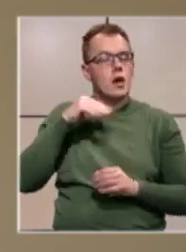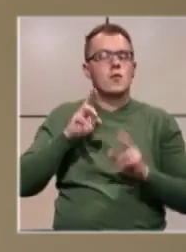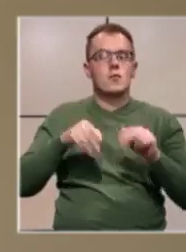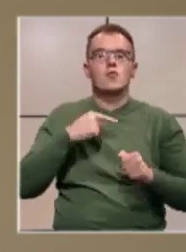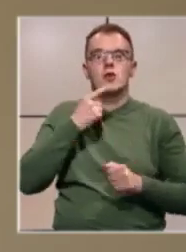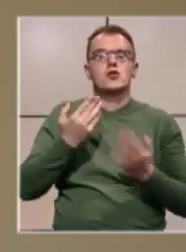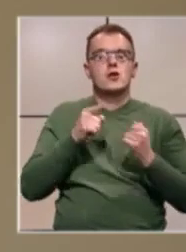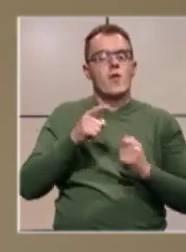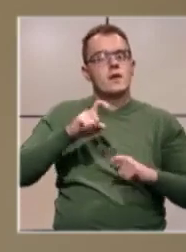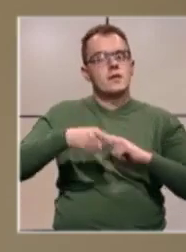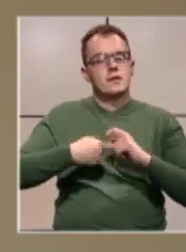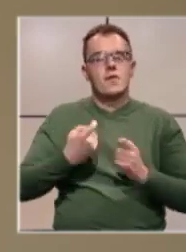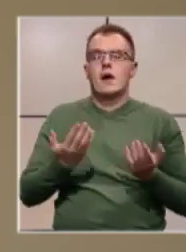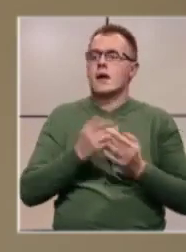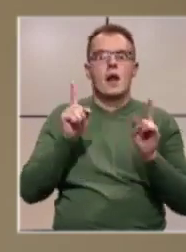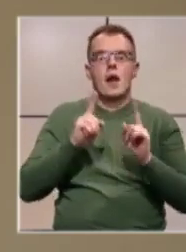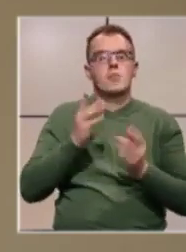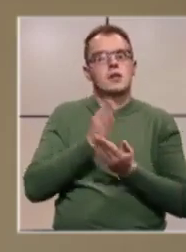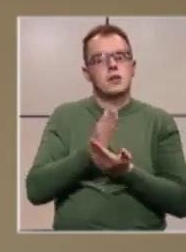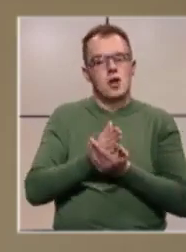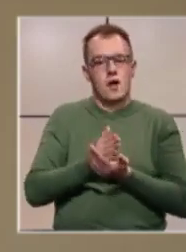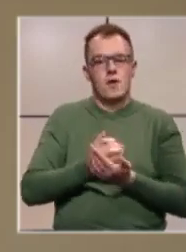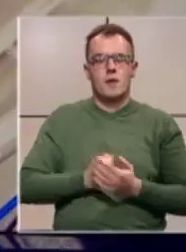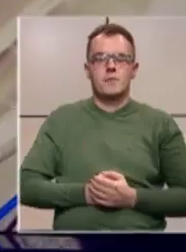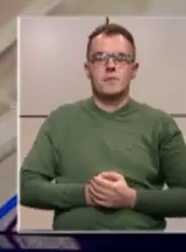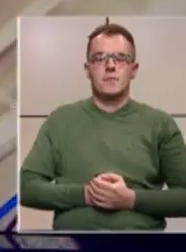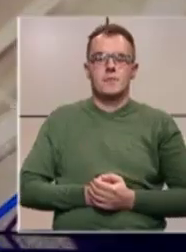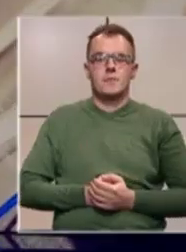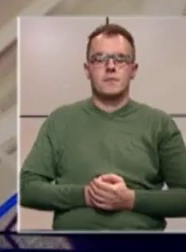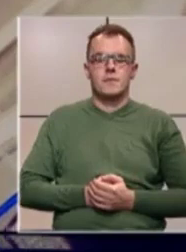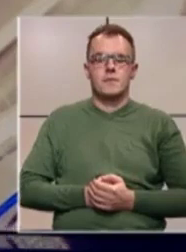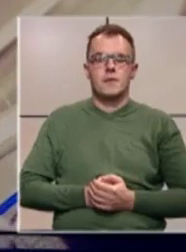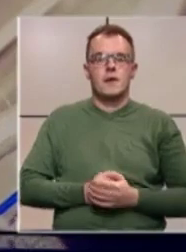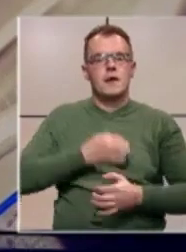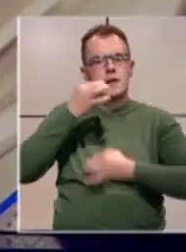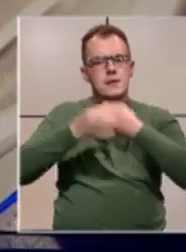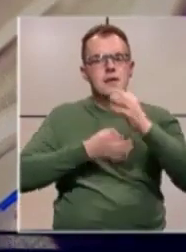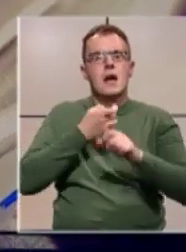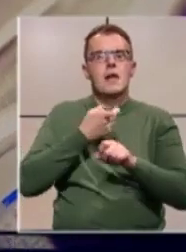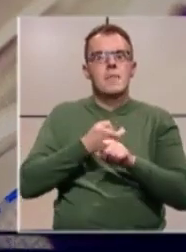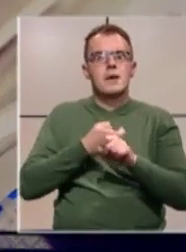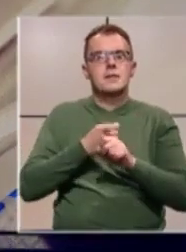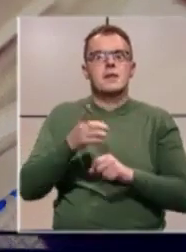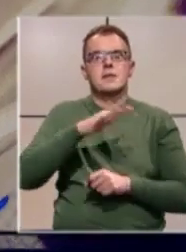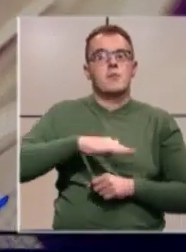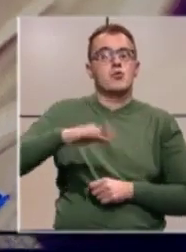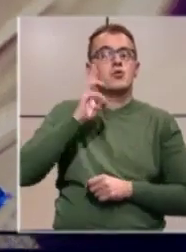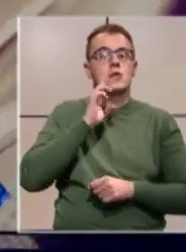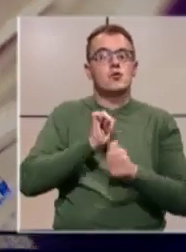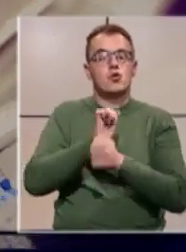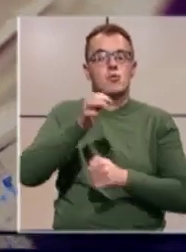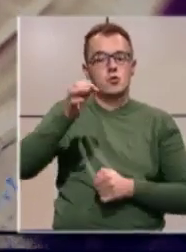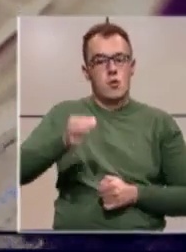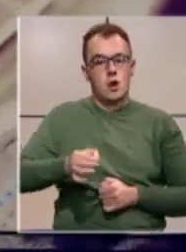možemo reći da se ove stvari ne bi dešavale. Testiranje pacijenata sa područja Zeničko